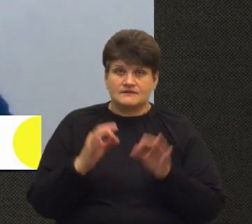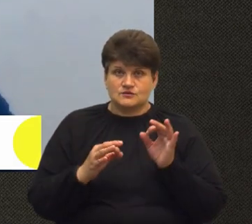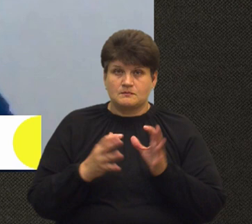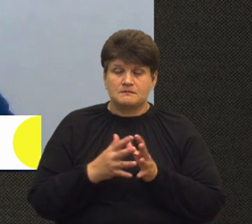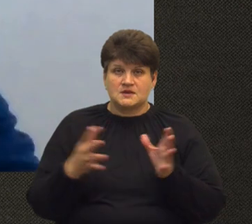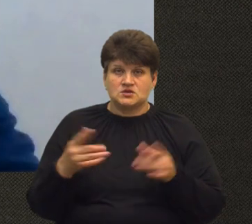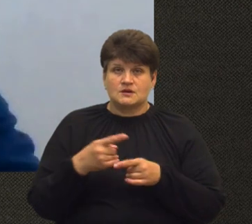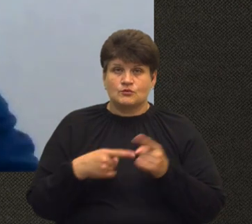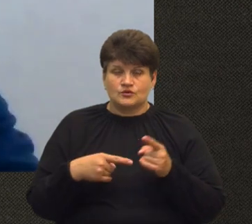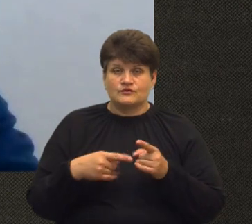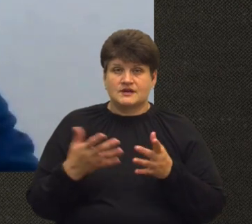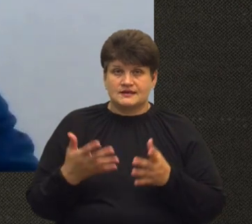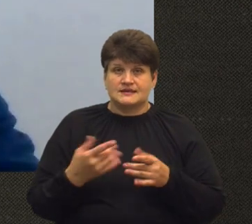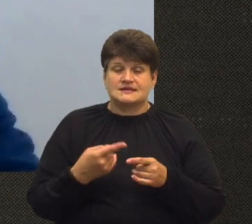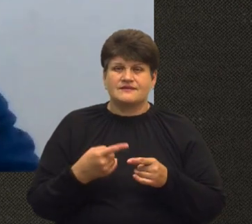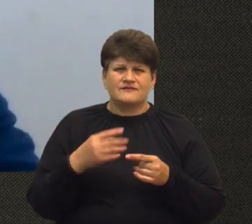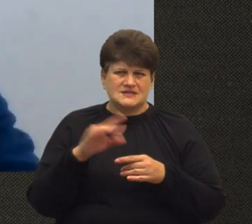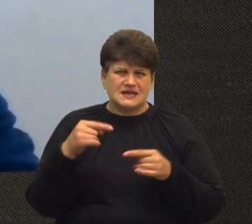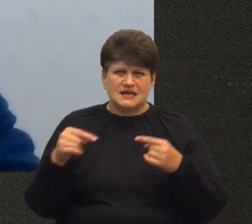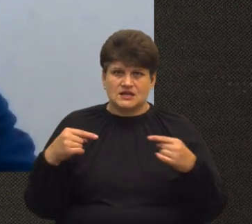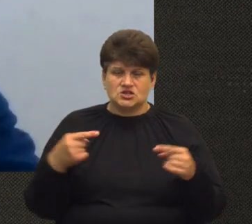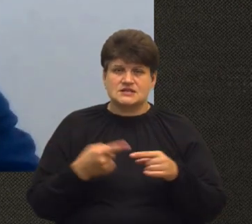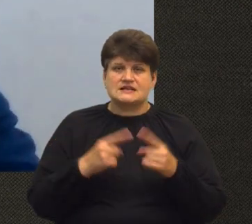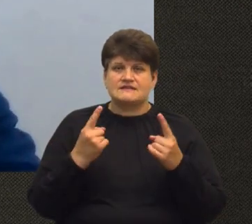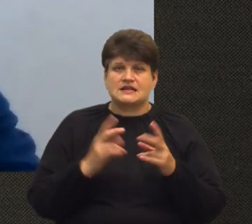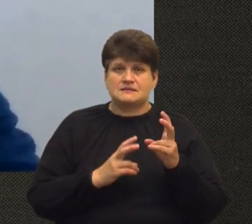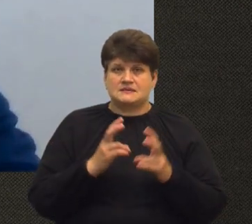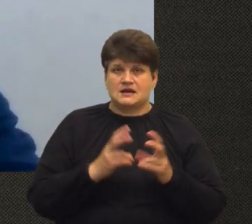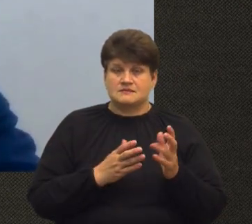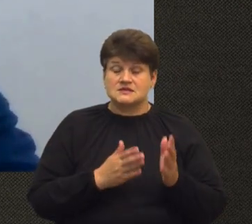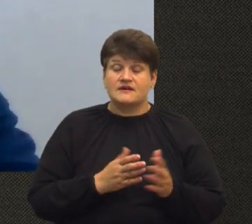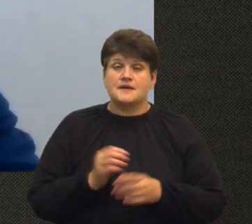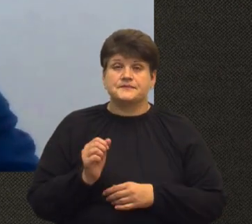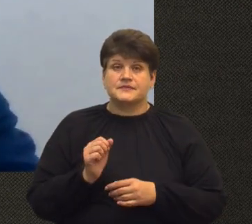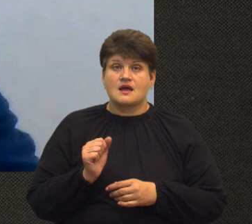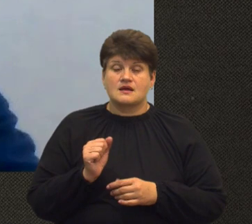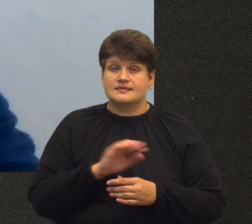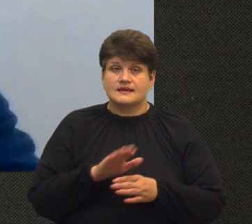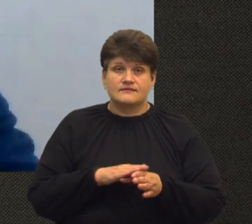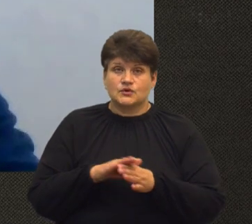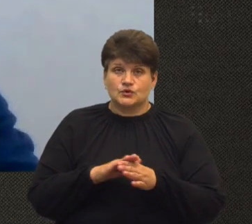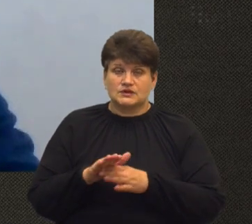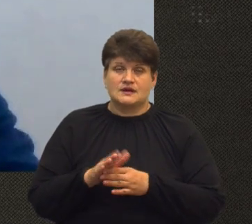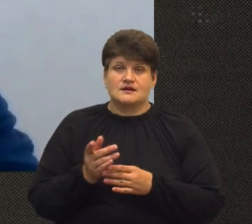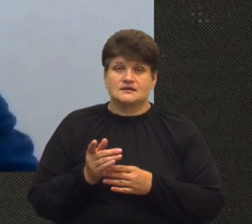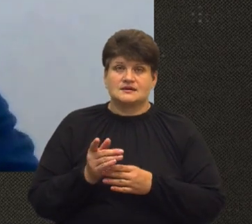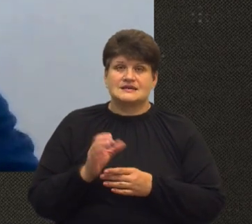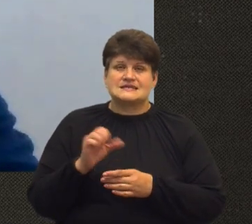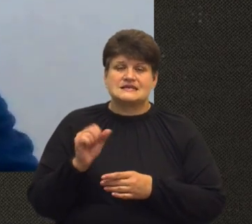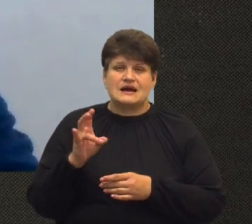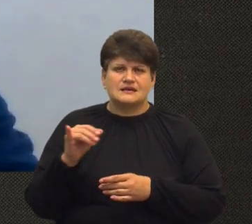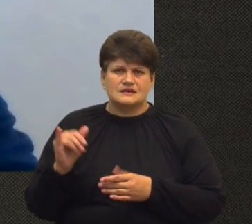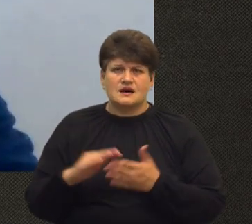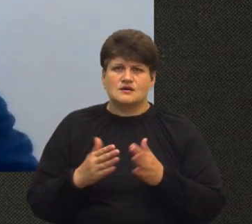поливи не все інше, це великі промислові підприємства. І недотримання деяких, можливо, санітарних умов,